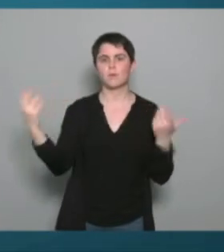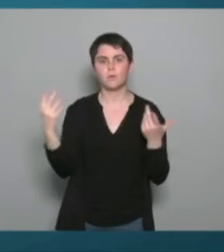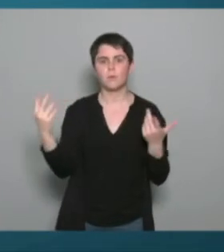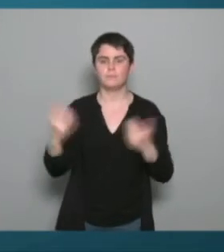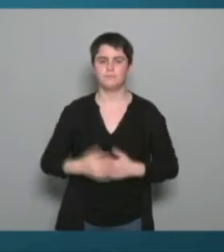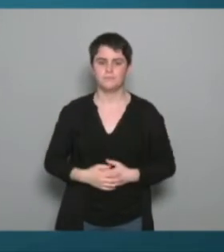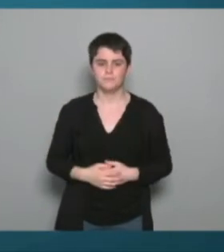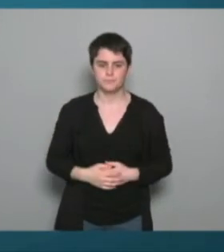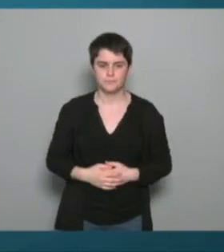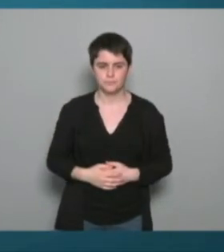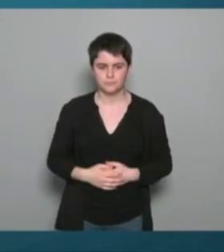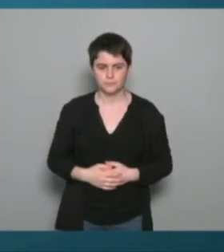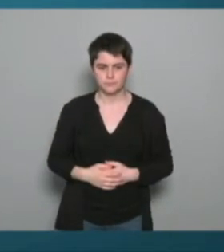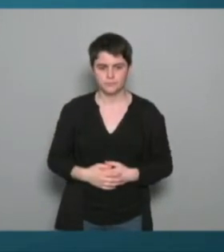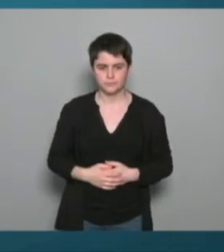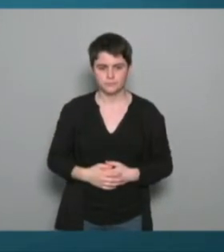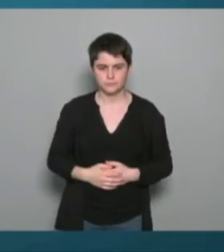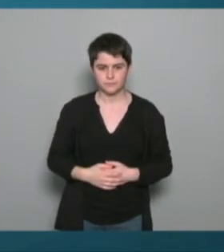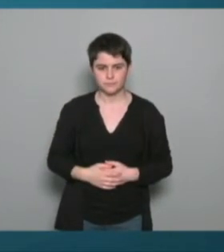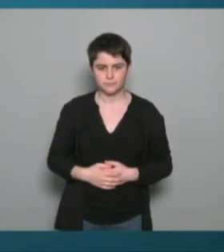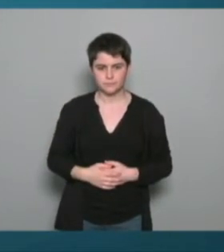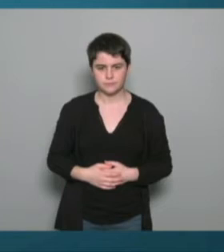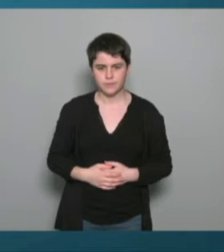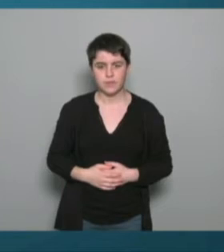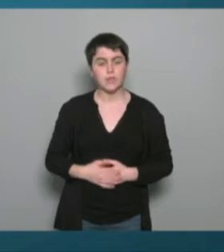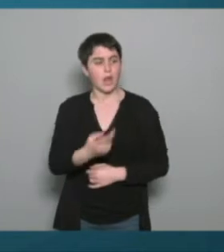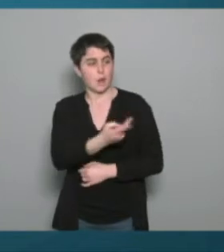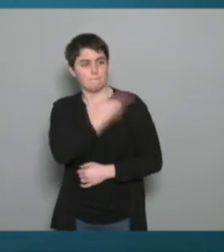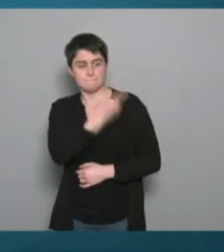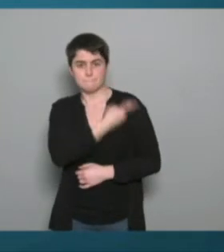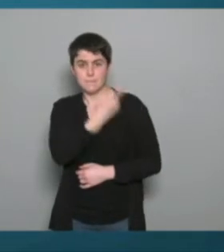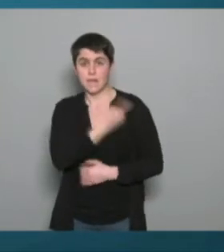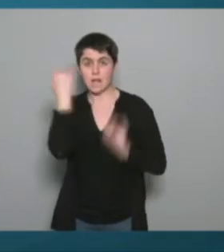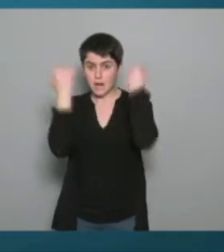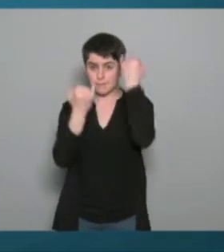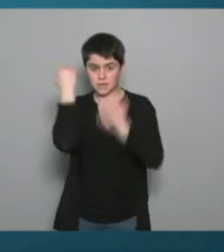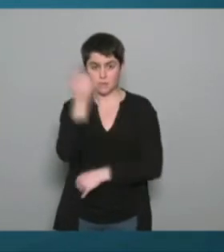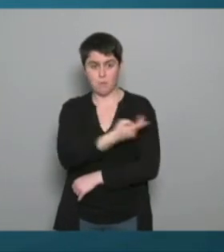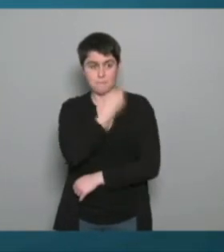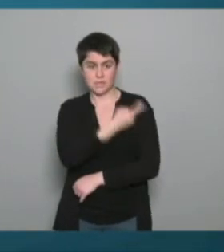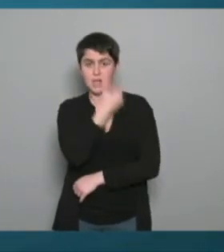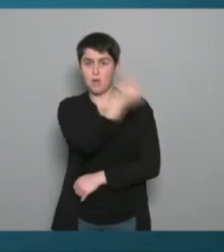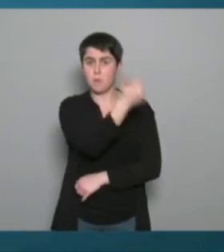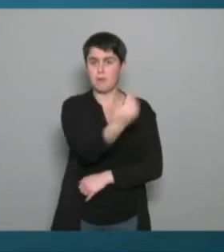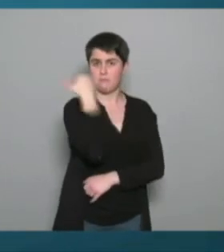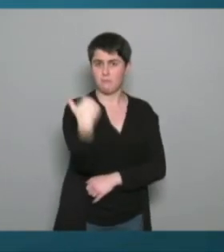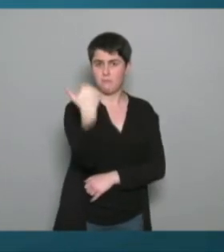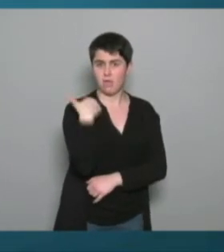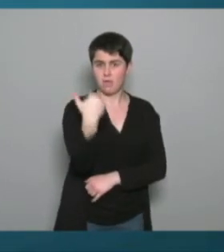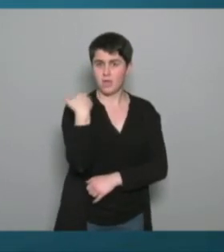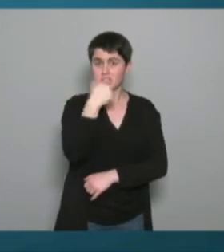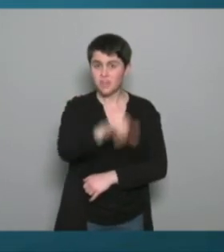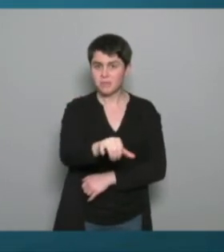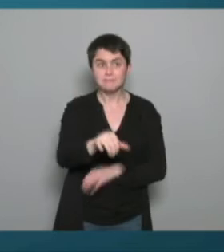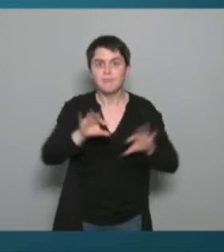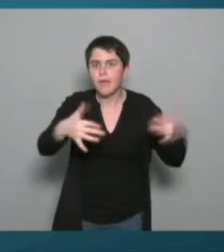être un outil des médecins si eux ils ne font pas appel à nos services par exemple